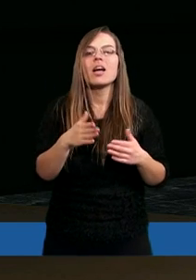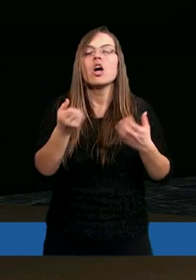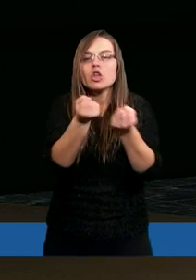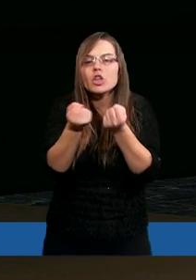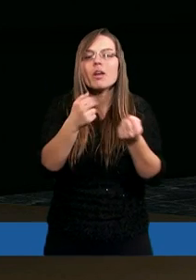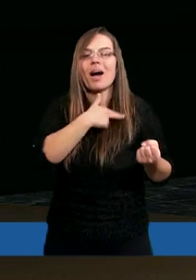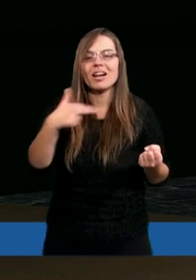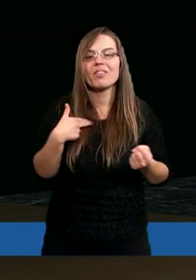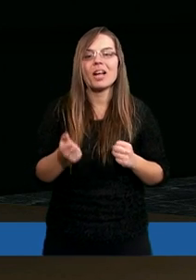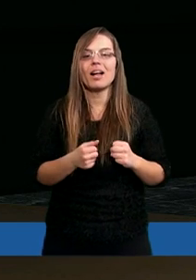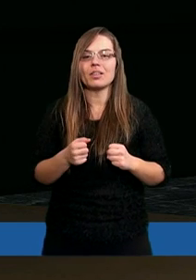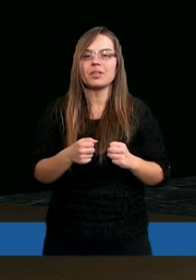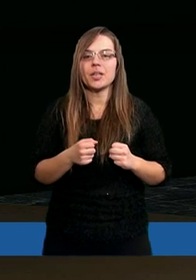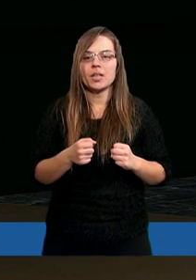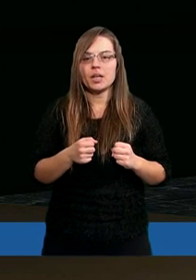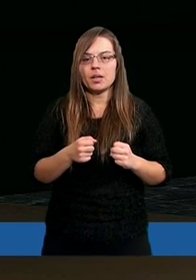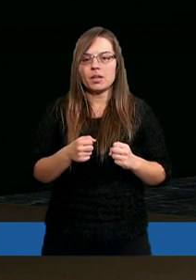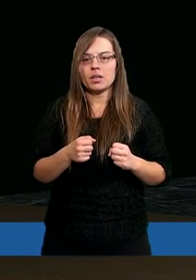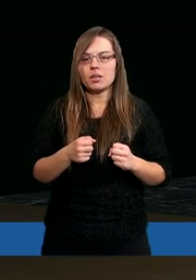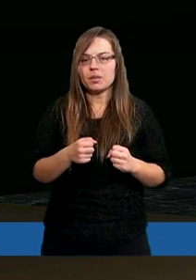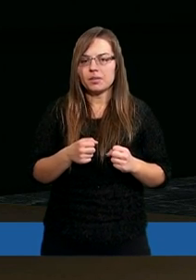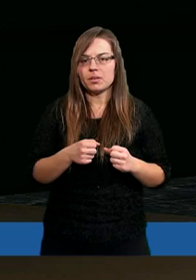trzymasz pieczę nad życiem naszym.